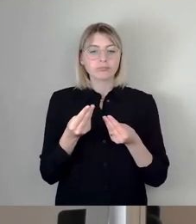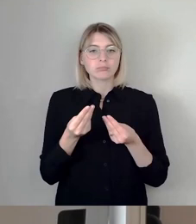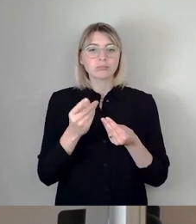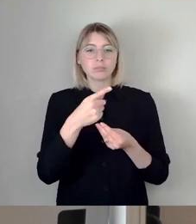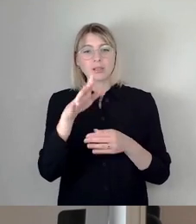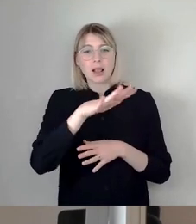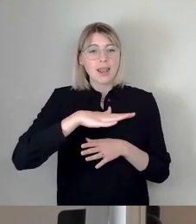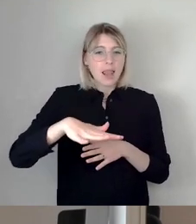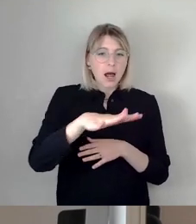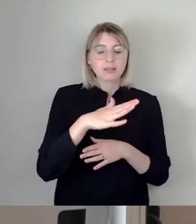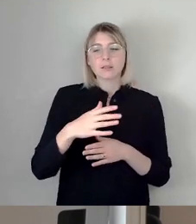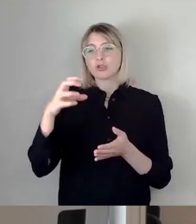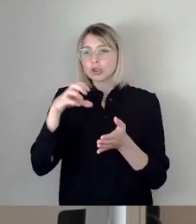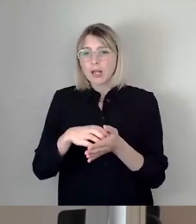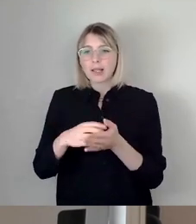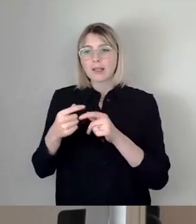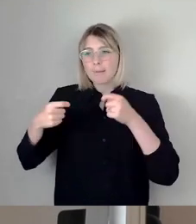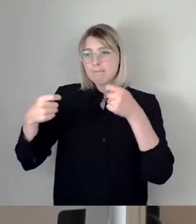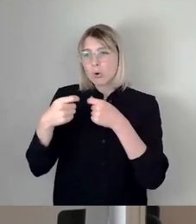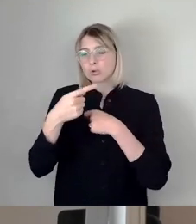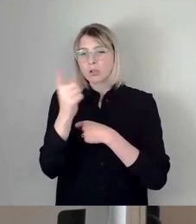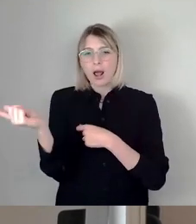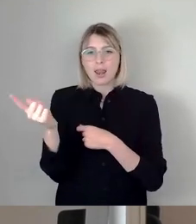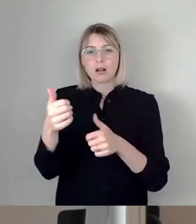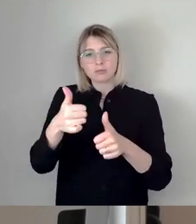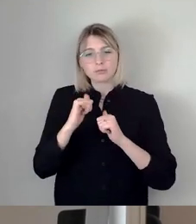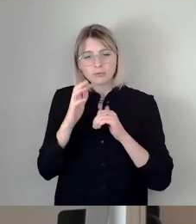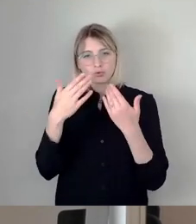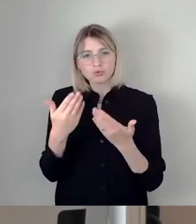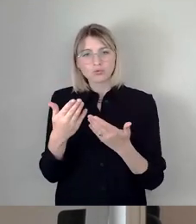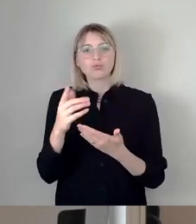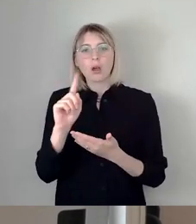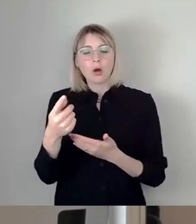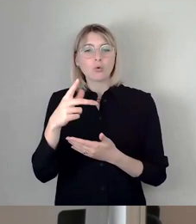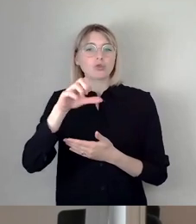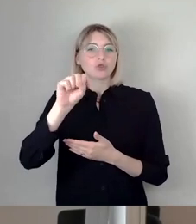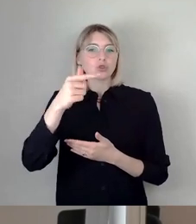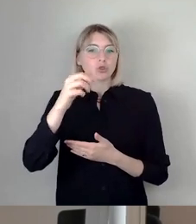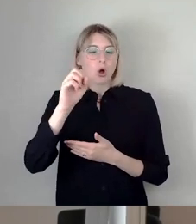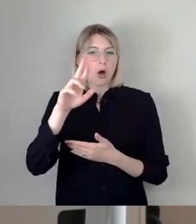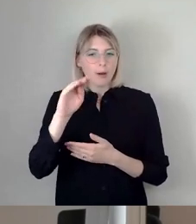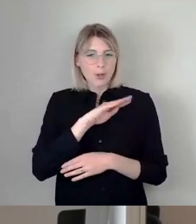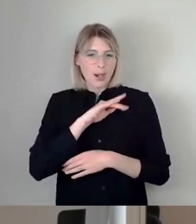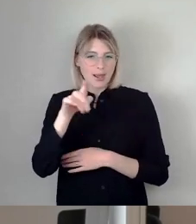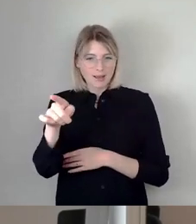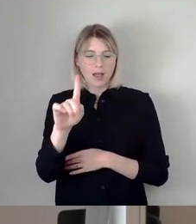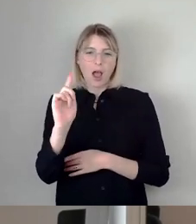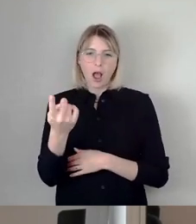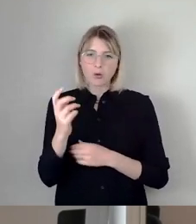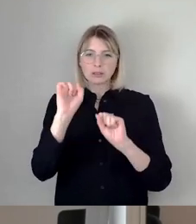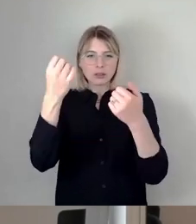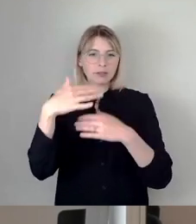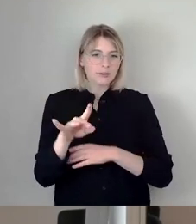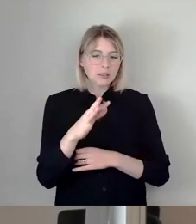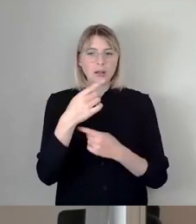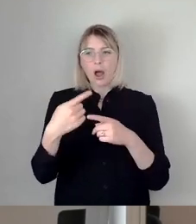ist die Stadt, das ist der Bund, ganz konkret Kollegin Sturm, auch Albrecht Pallas von der SPD hat sich da eingesetzt, auch andere. Ich danke vor allen Dingen